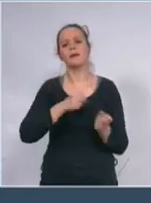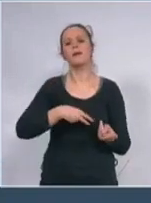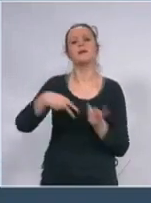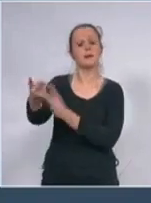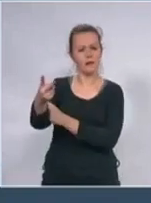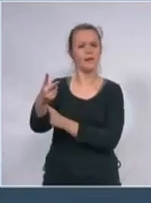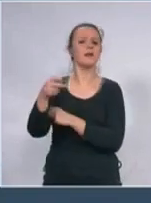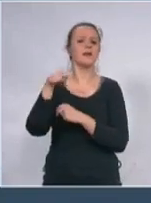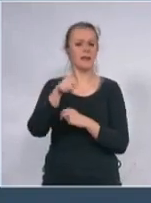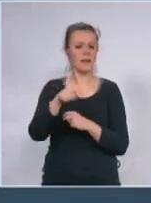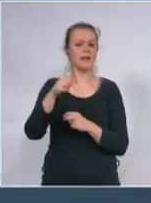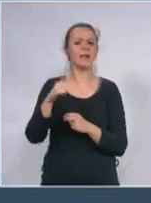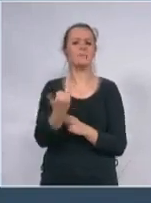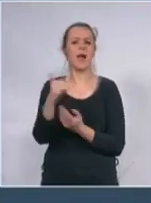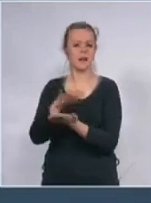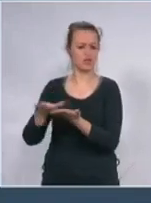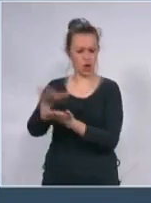Galenika između 30 i 40